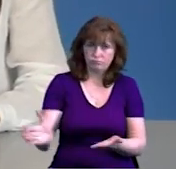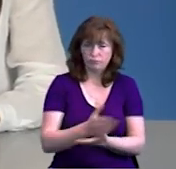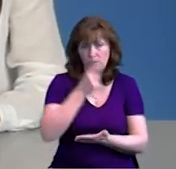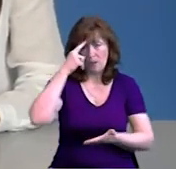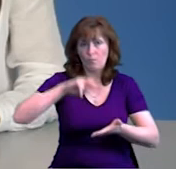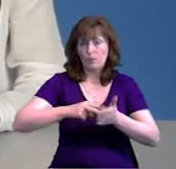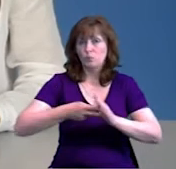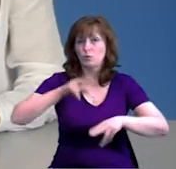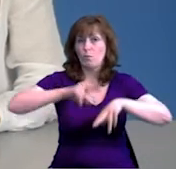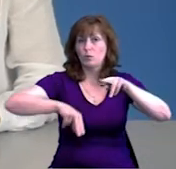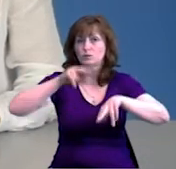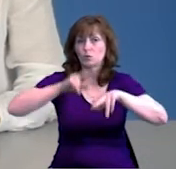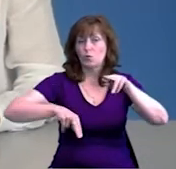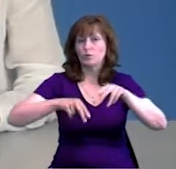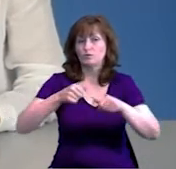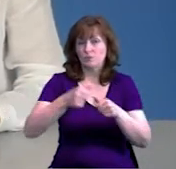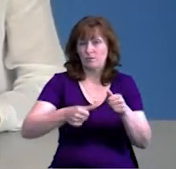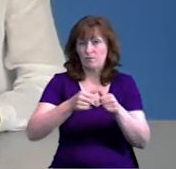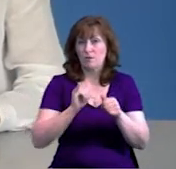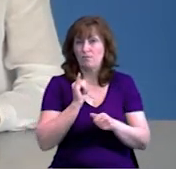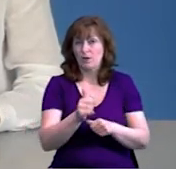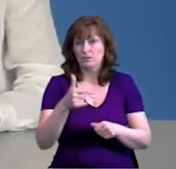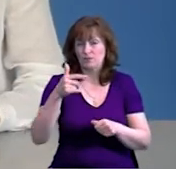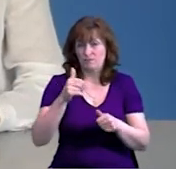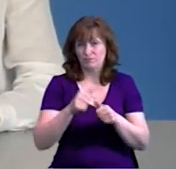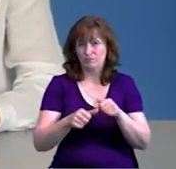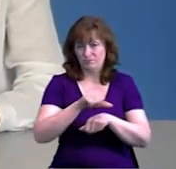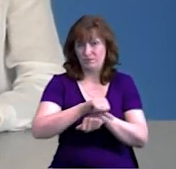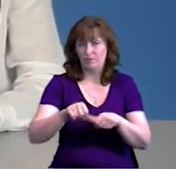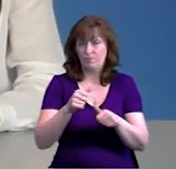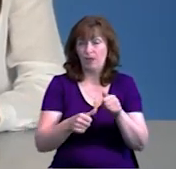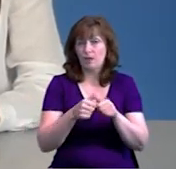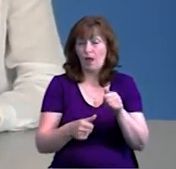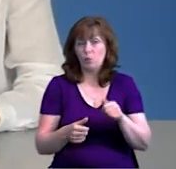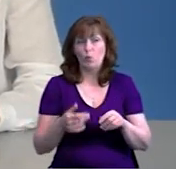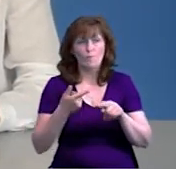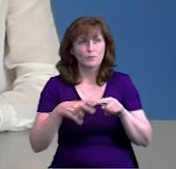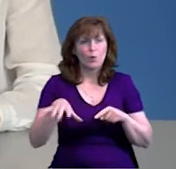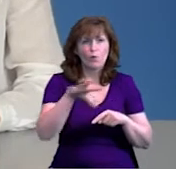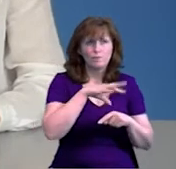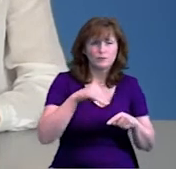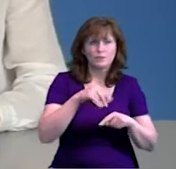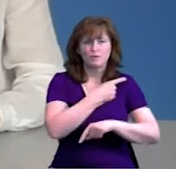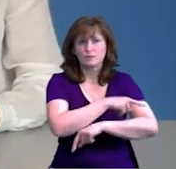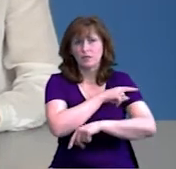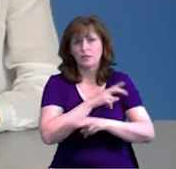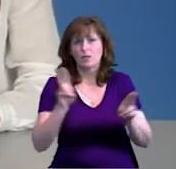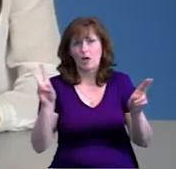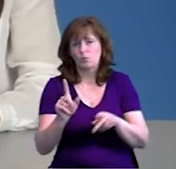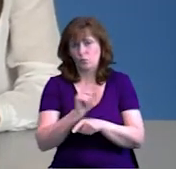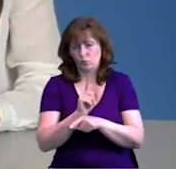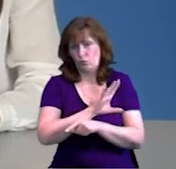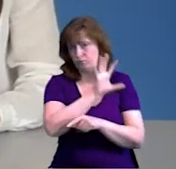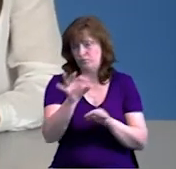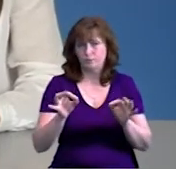Люди вважають будівництво небезпечним. Начальник комунального підприємства «Паркування та ринок» каже, усіх санітарних норм там дотримуються.